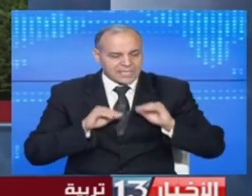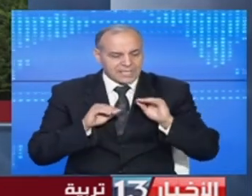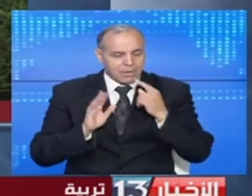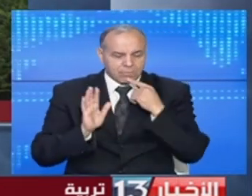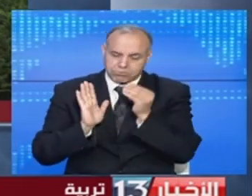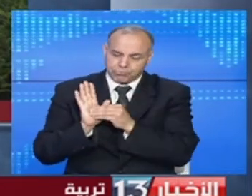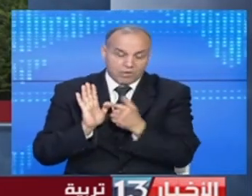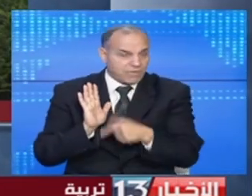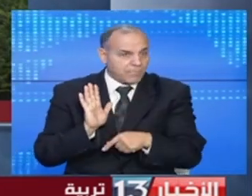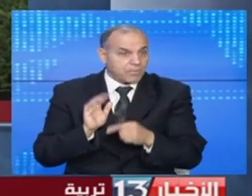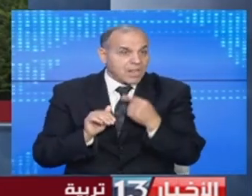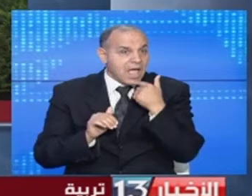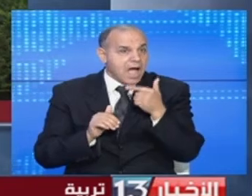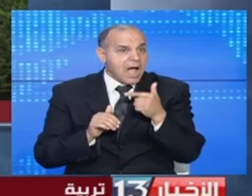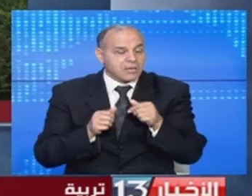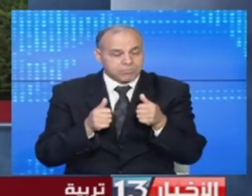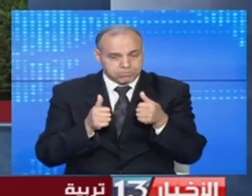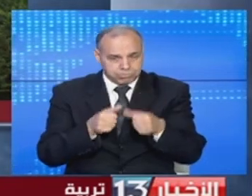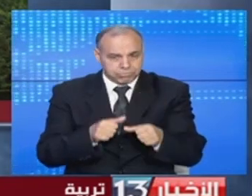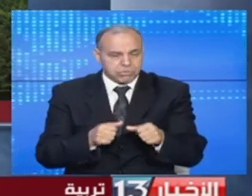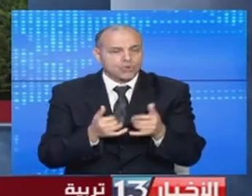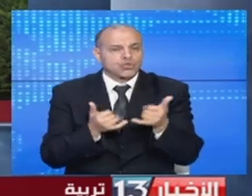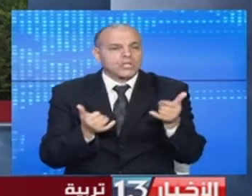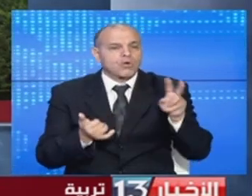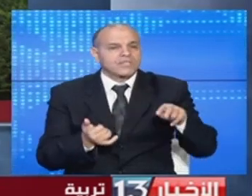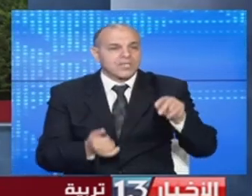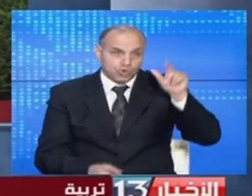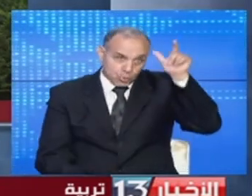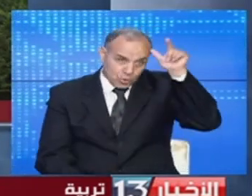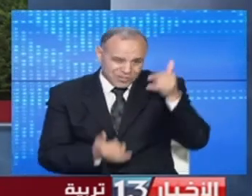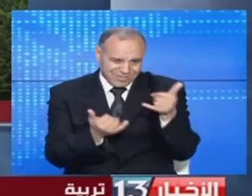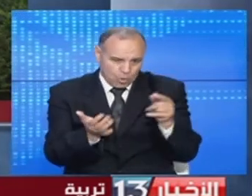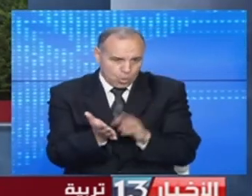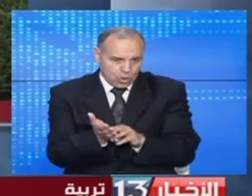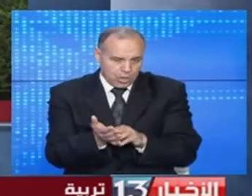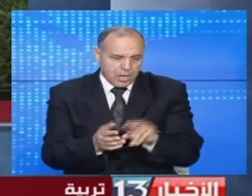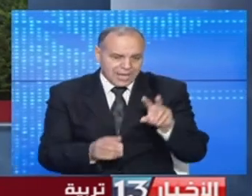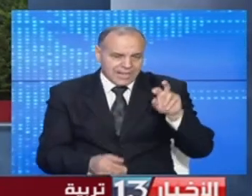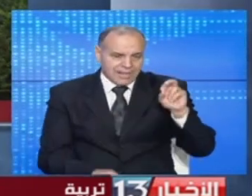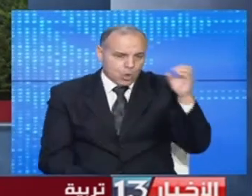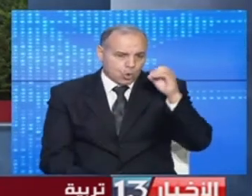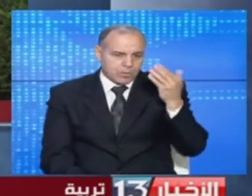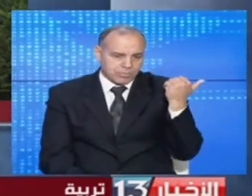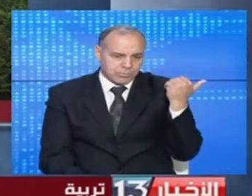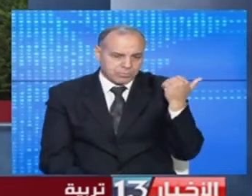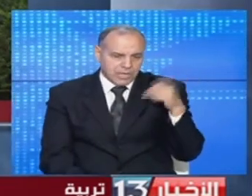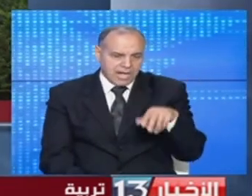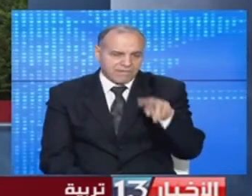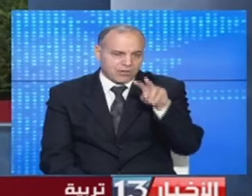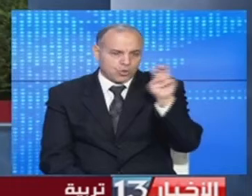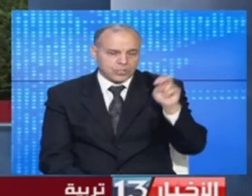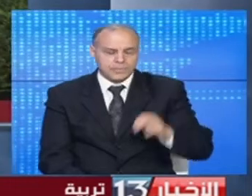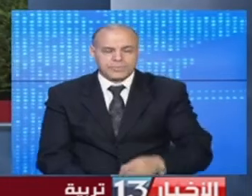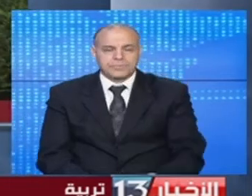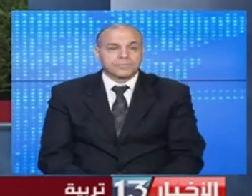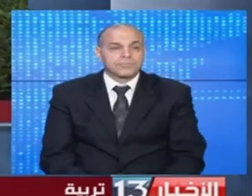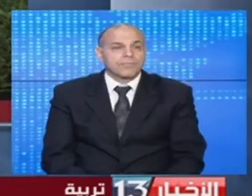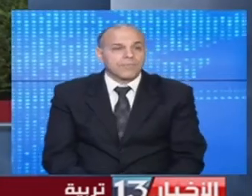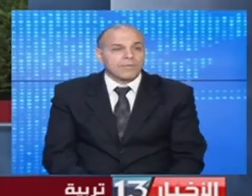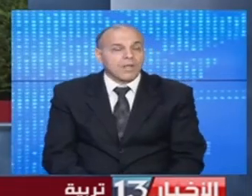فتح السلوتي الذي تم نشره بالرائد الرسمي للجمهورية التونسية يوم الثلاثين من أكتوبر عشرين وألفين